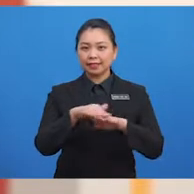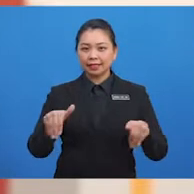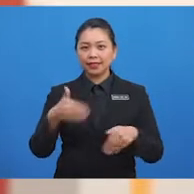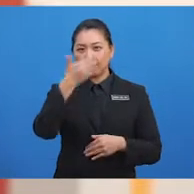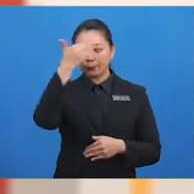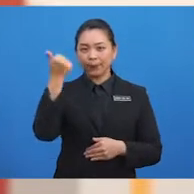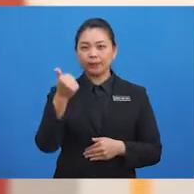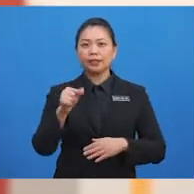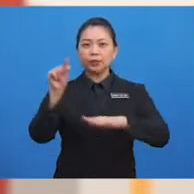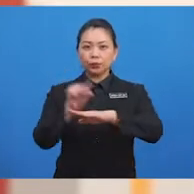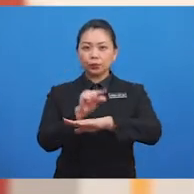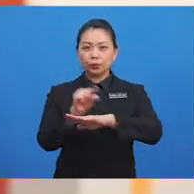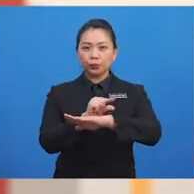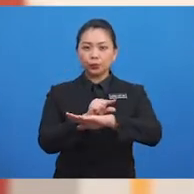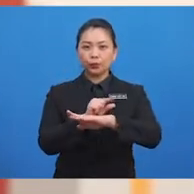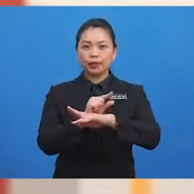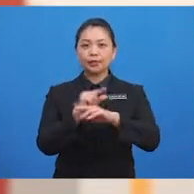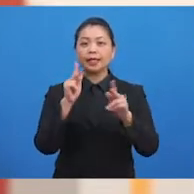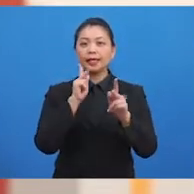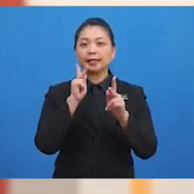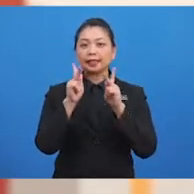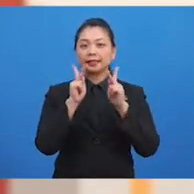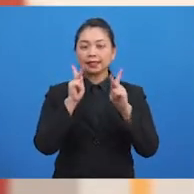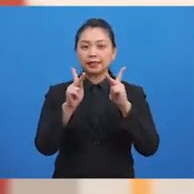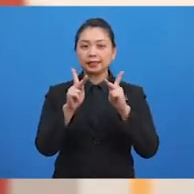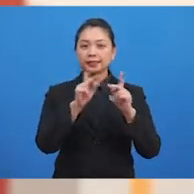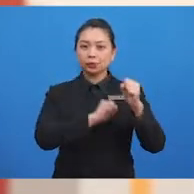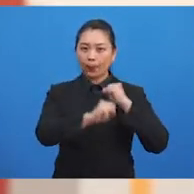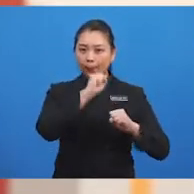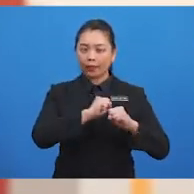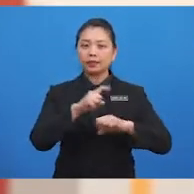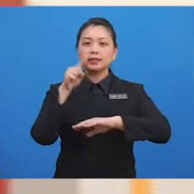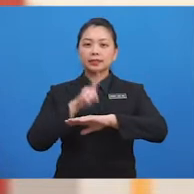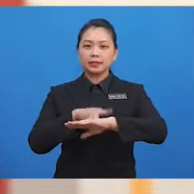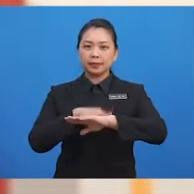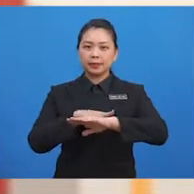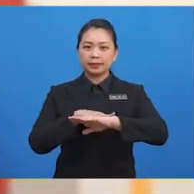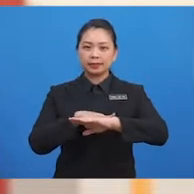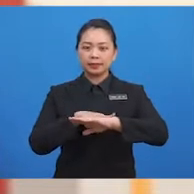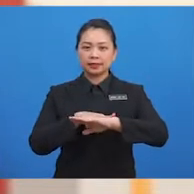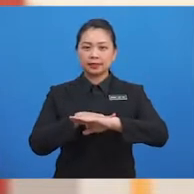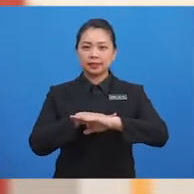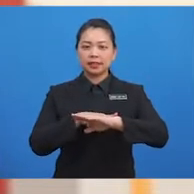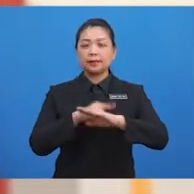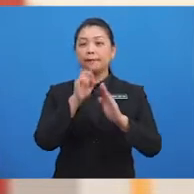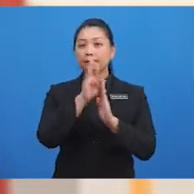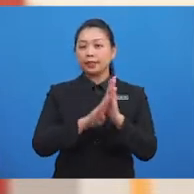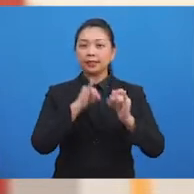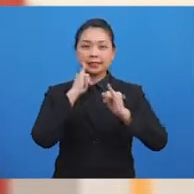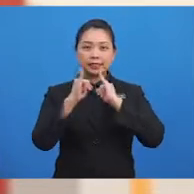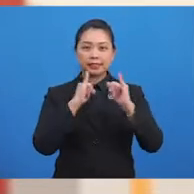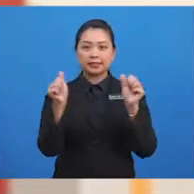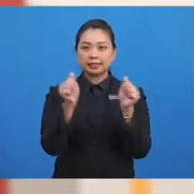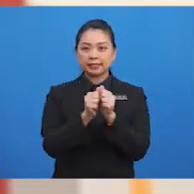lupa gunakan kata-kata sopan semasa kita berinteraksi